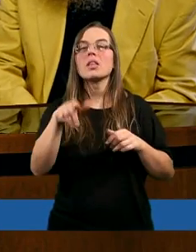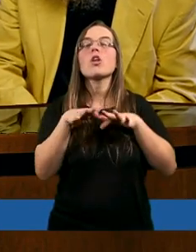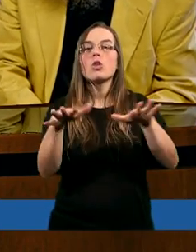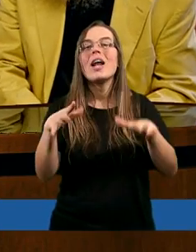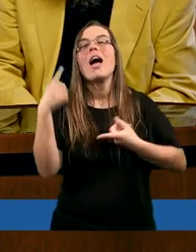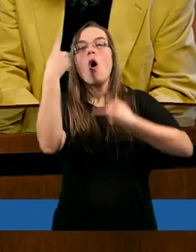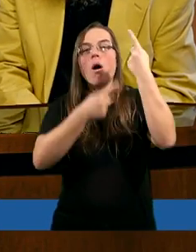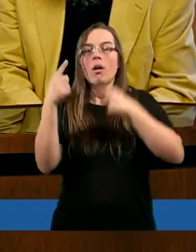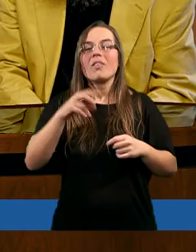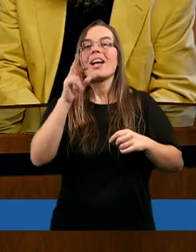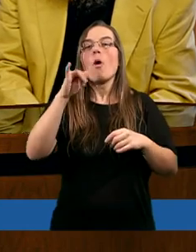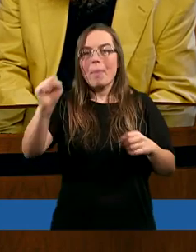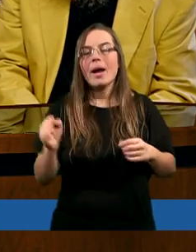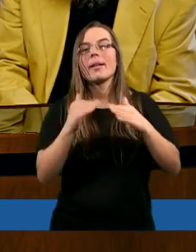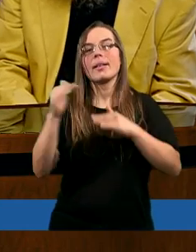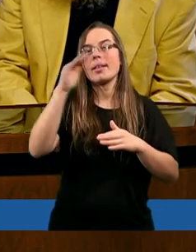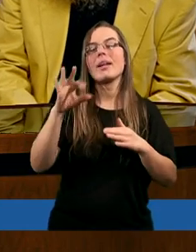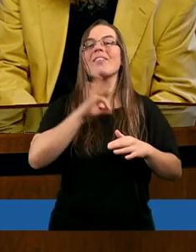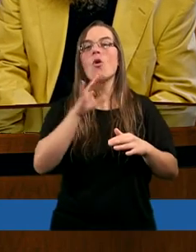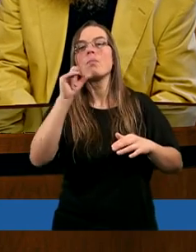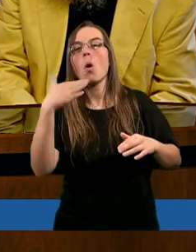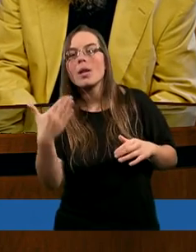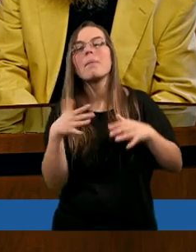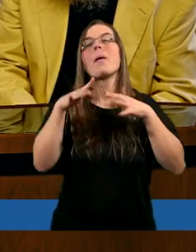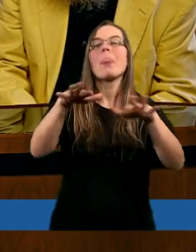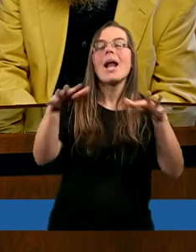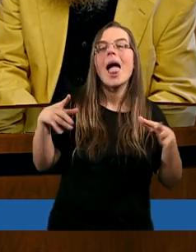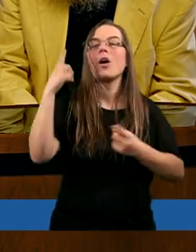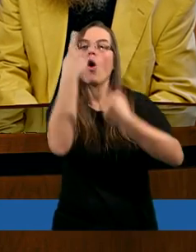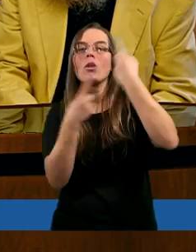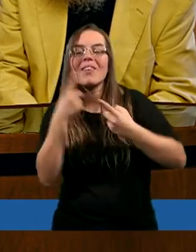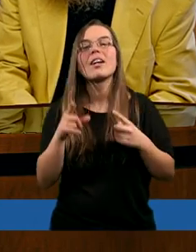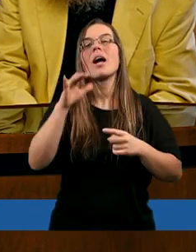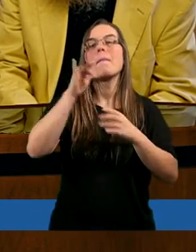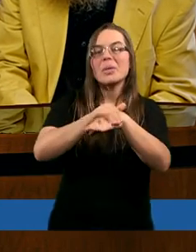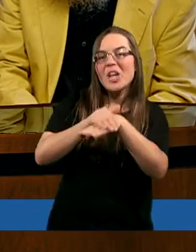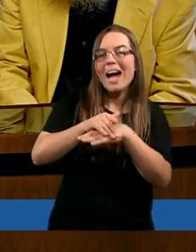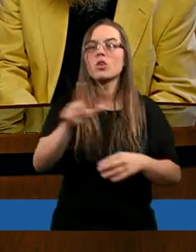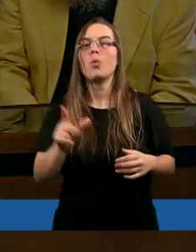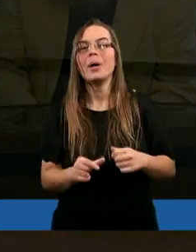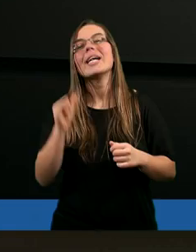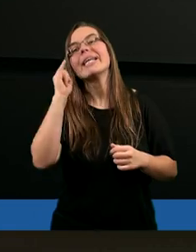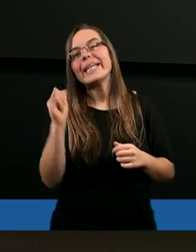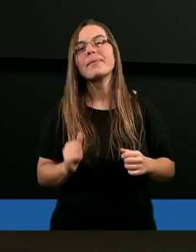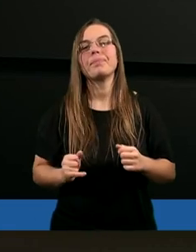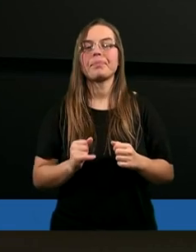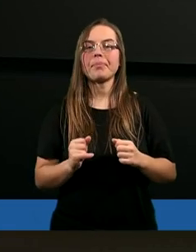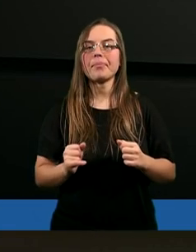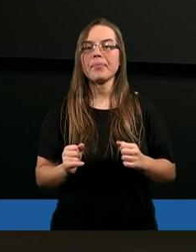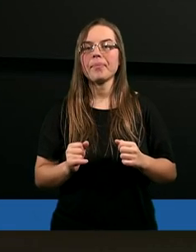Tyle rozważań Hioba nad swoim losem, tyle rozważań jego przyjaciół i